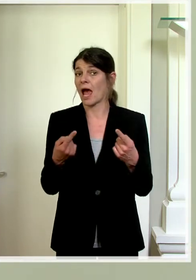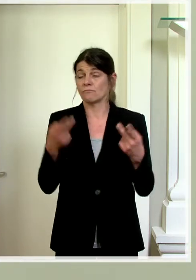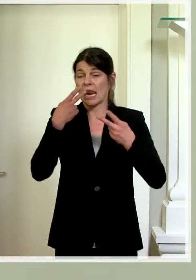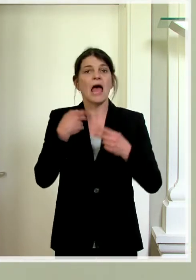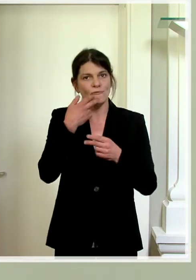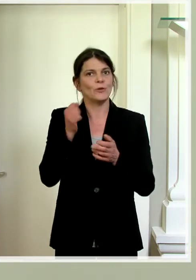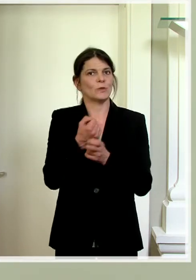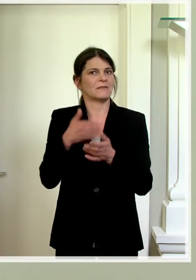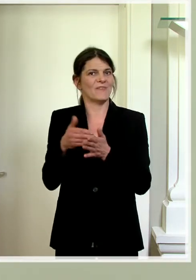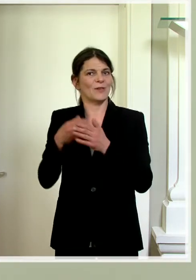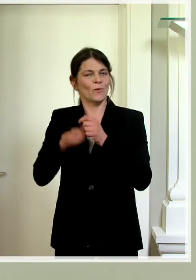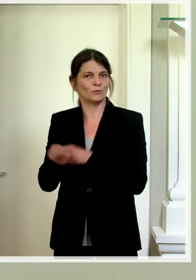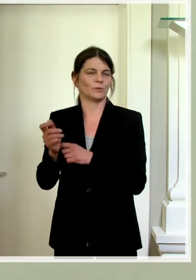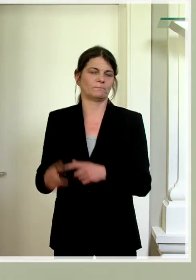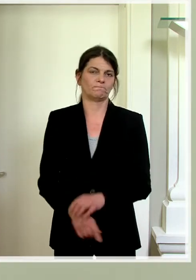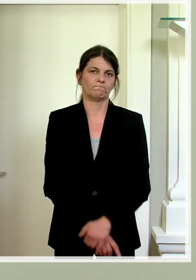unterstützt werden können.